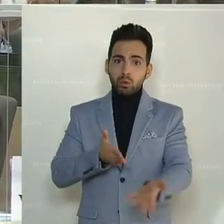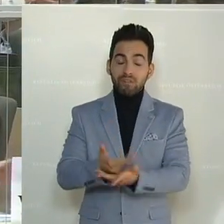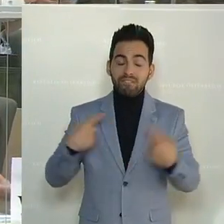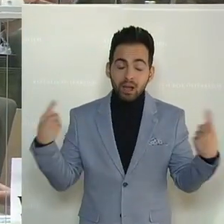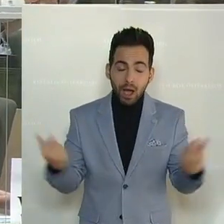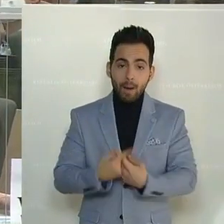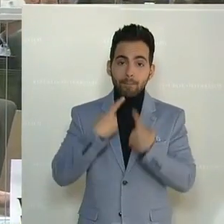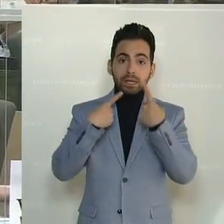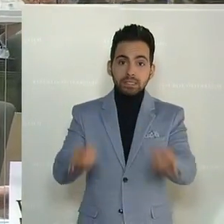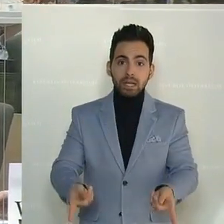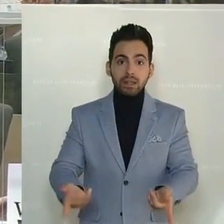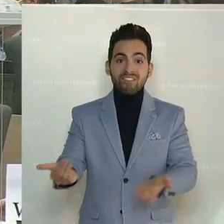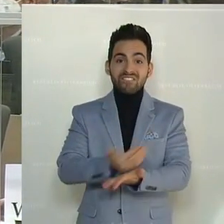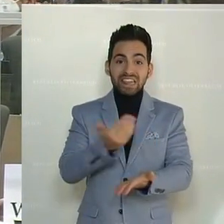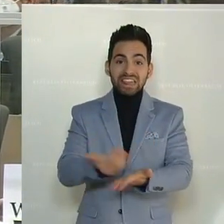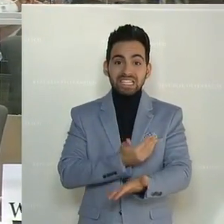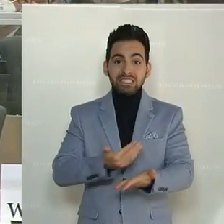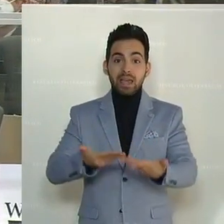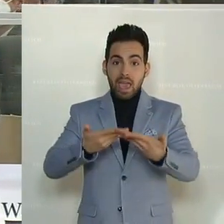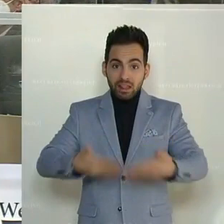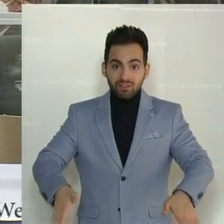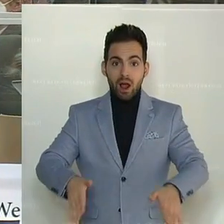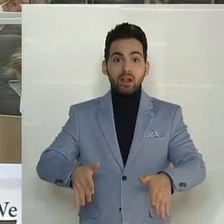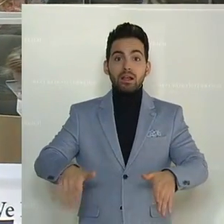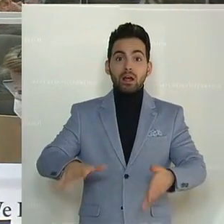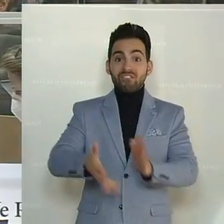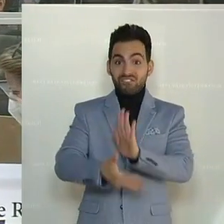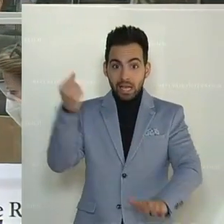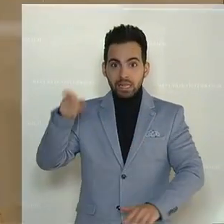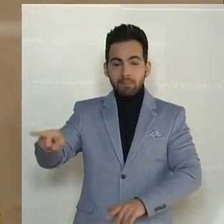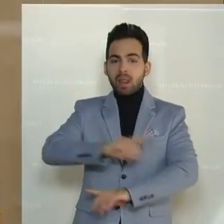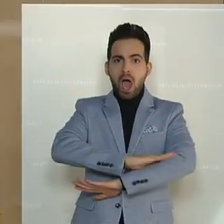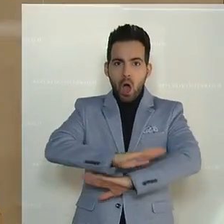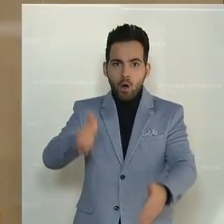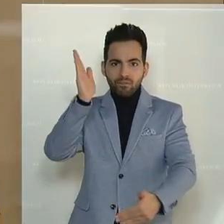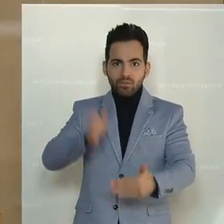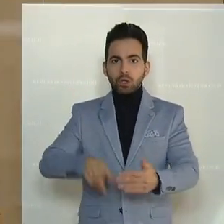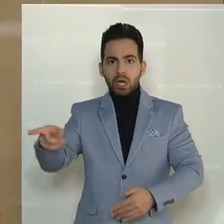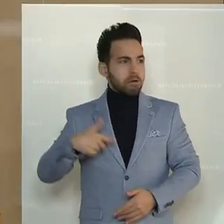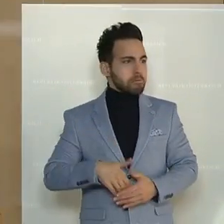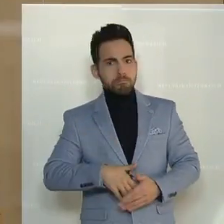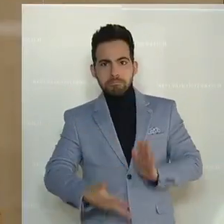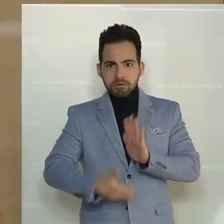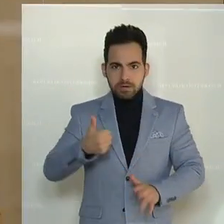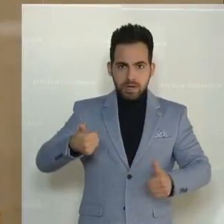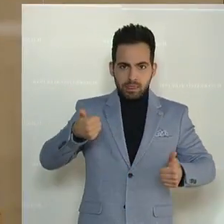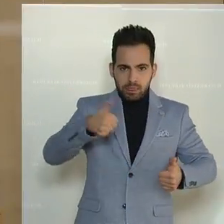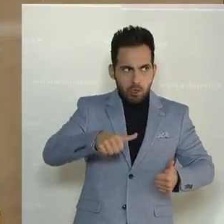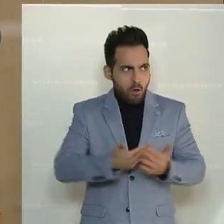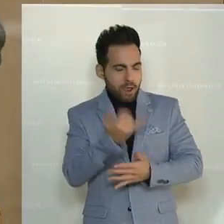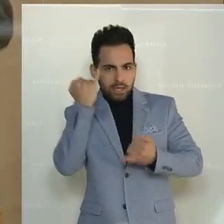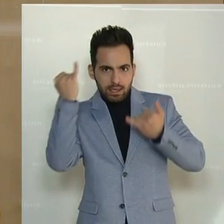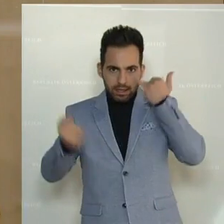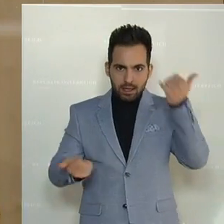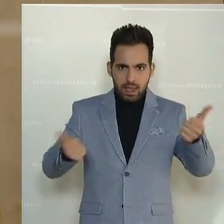hört auf, den Verdienstentgang zu nehmen und den Unternehmern. Ihr tut es herum experimentieren seit Anfang an.